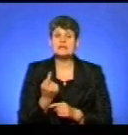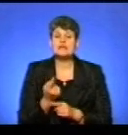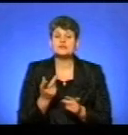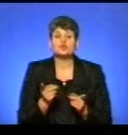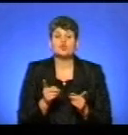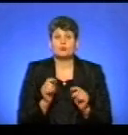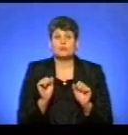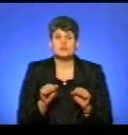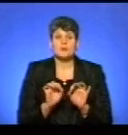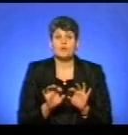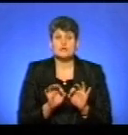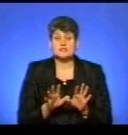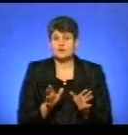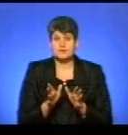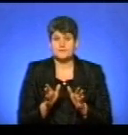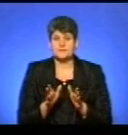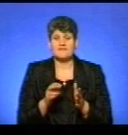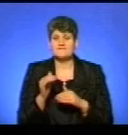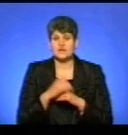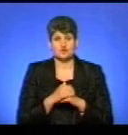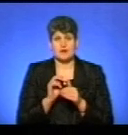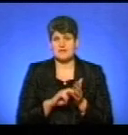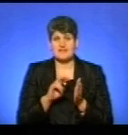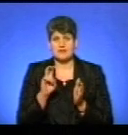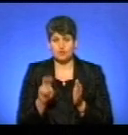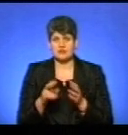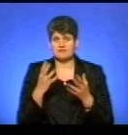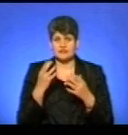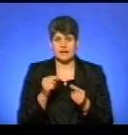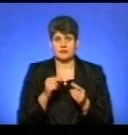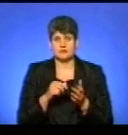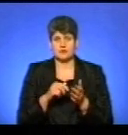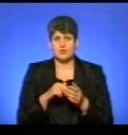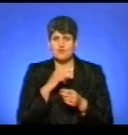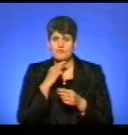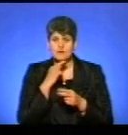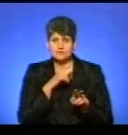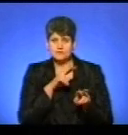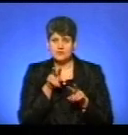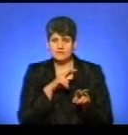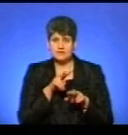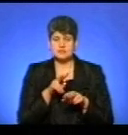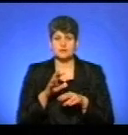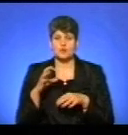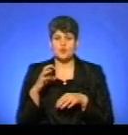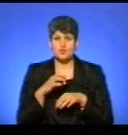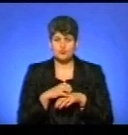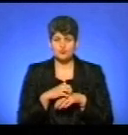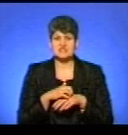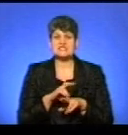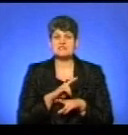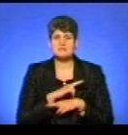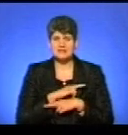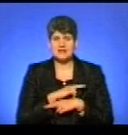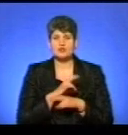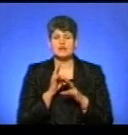пояснити, не виходити, особливо вечорами, та й день дивитися, опасатися людей, тому що укус вовка є смертельно небезпечний,